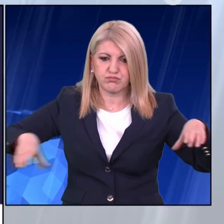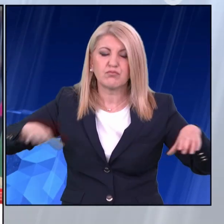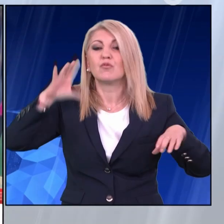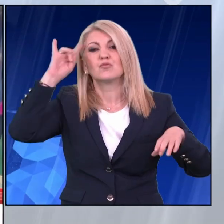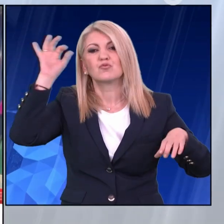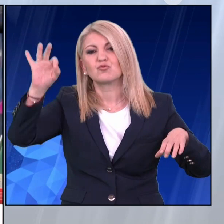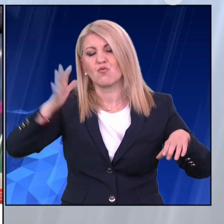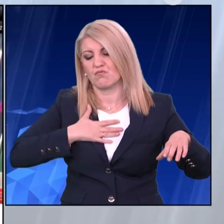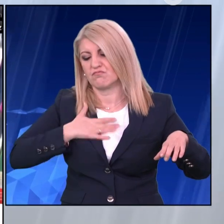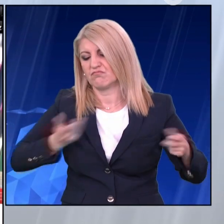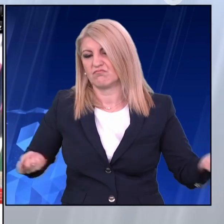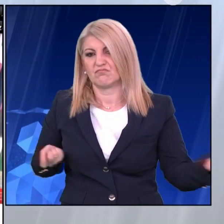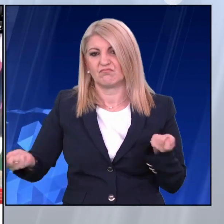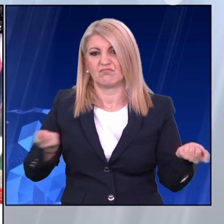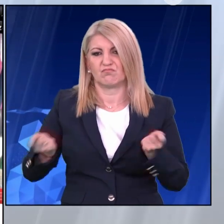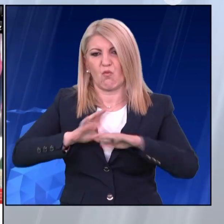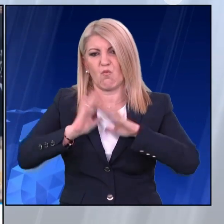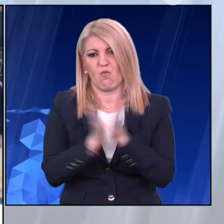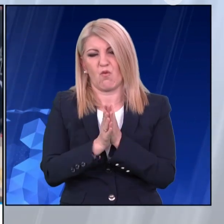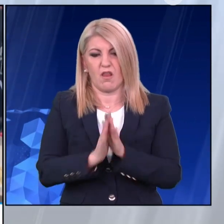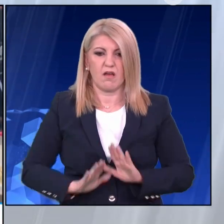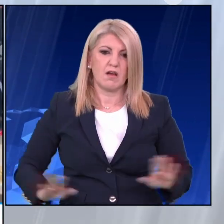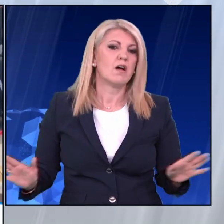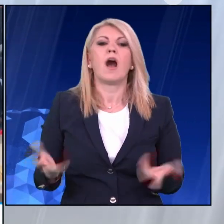Η βοήθεια όμως δεν φτάνει εγκαίρος για κάποιους.